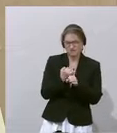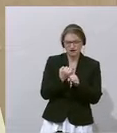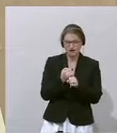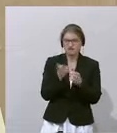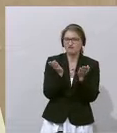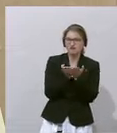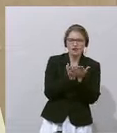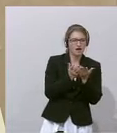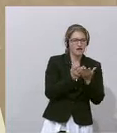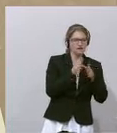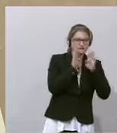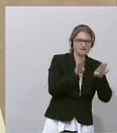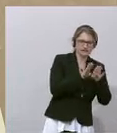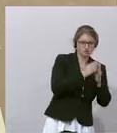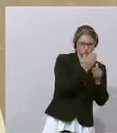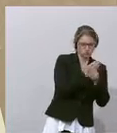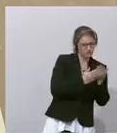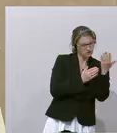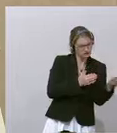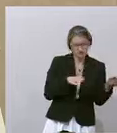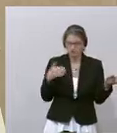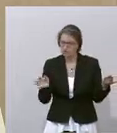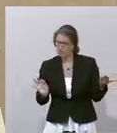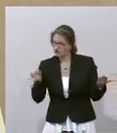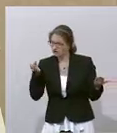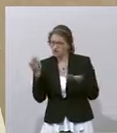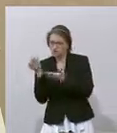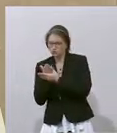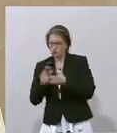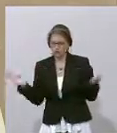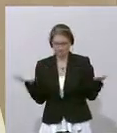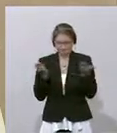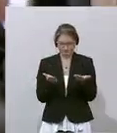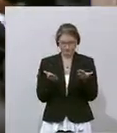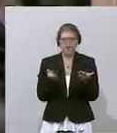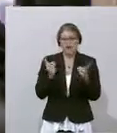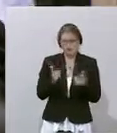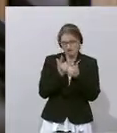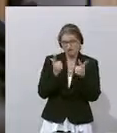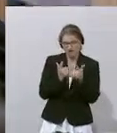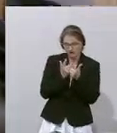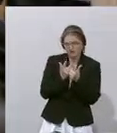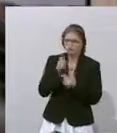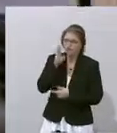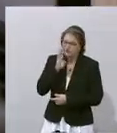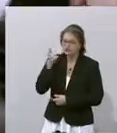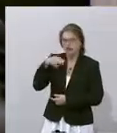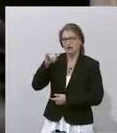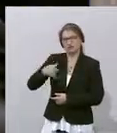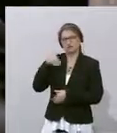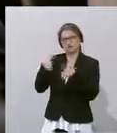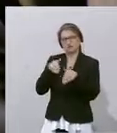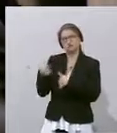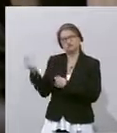Falterdokumente und Originaldokumente der ÖVP-Buchhaltung. Herr Justizminister, ermöglichen Sie das. Die